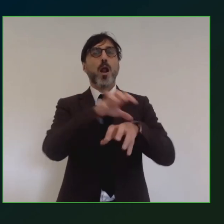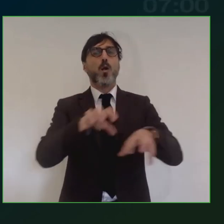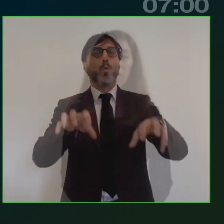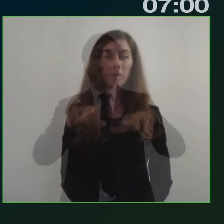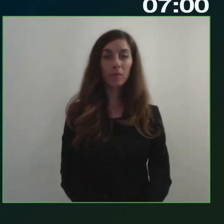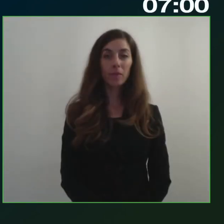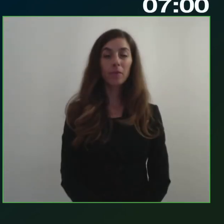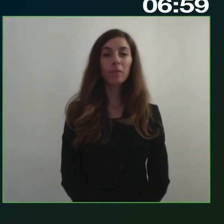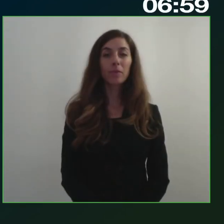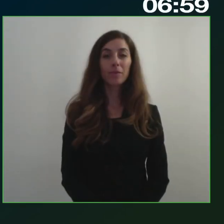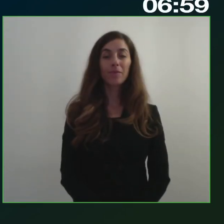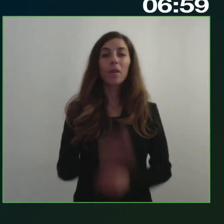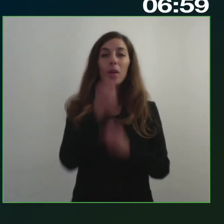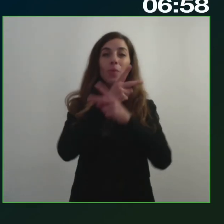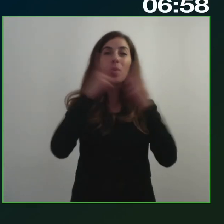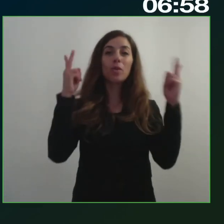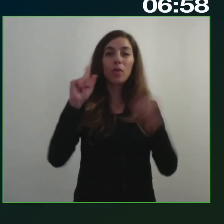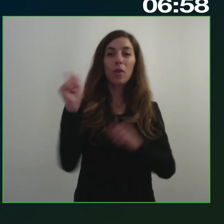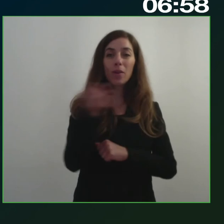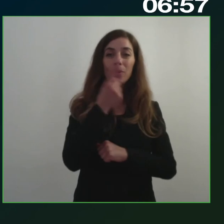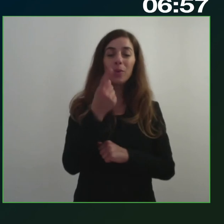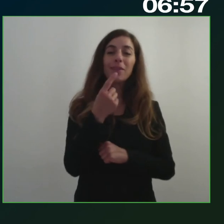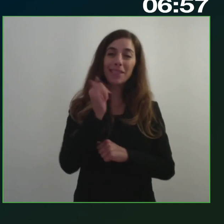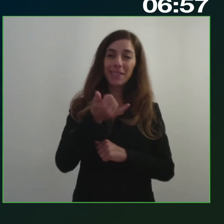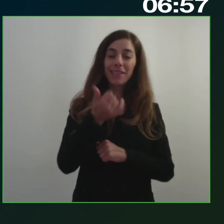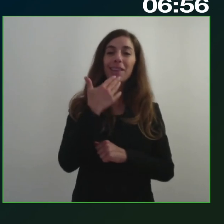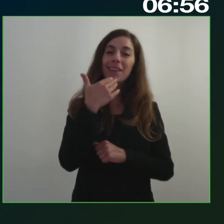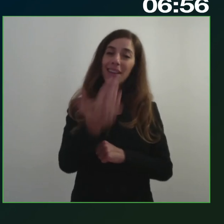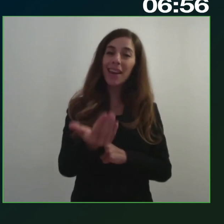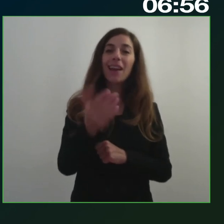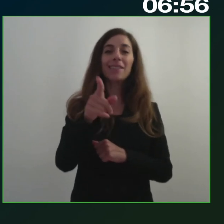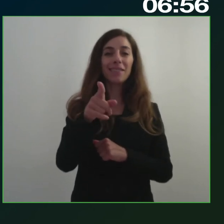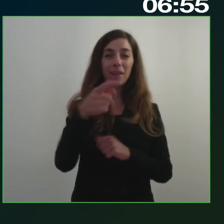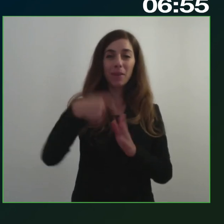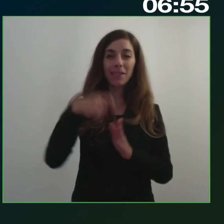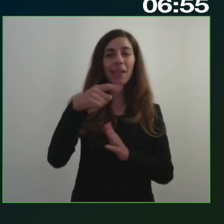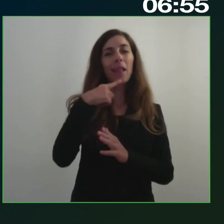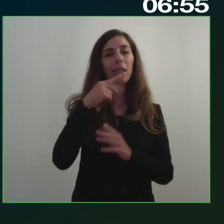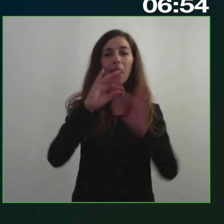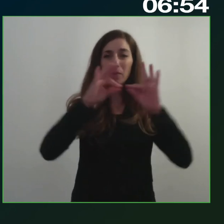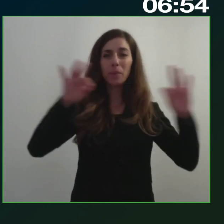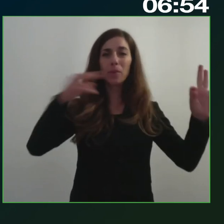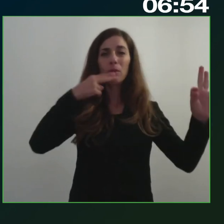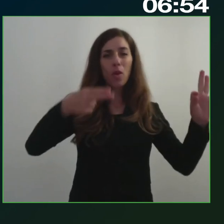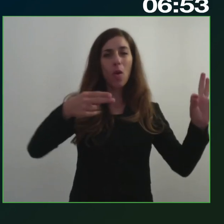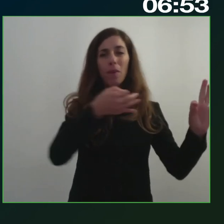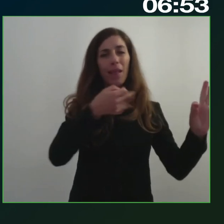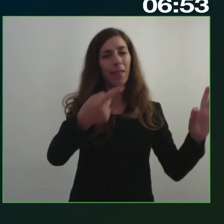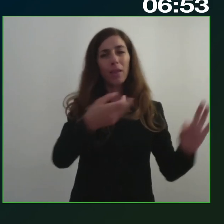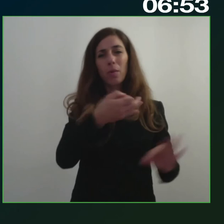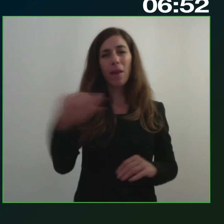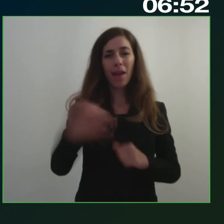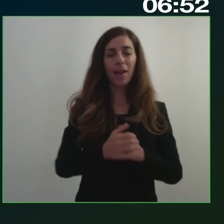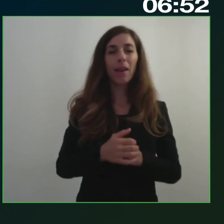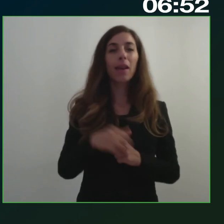sì buongiorno a tutti grazie presidente sono Jan Micolai Gisioloski ha detto bene vorrei ringraziare a